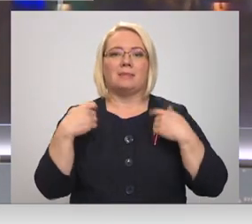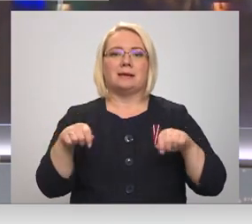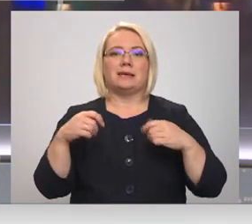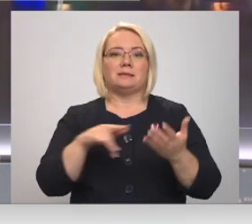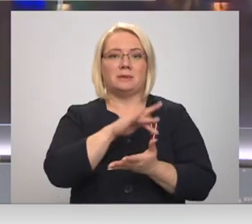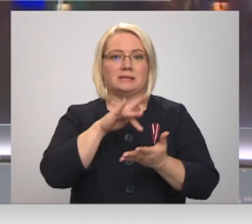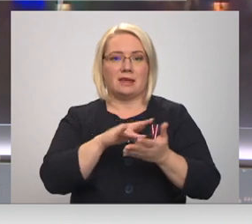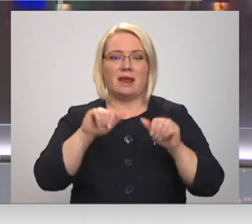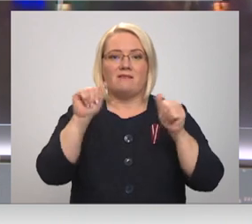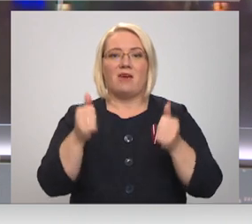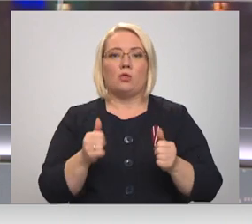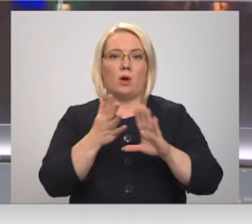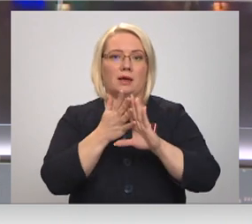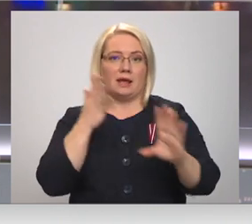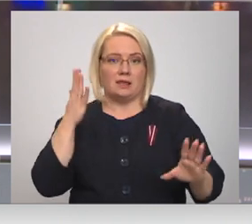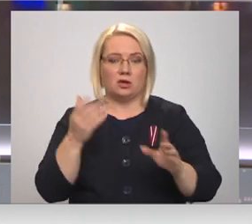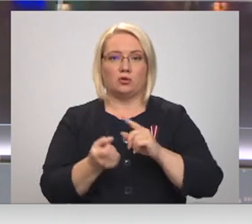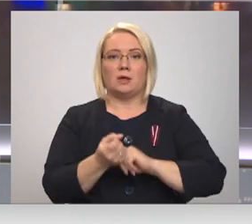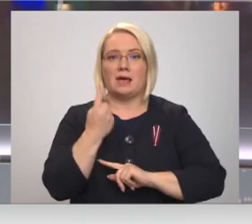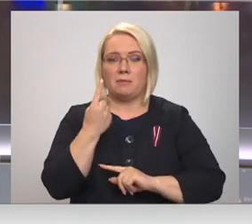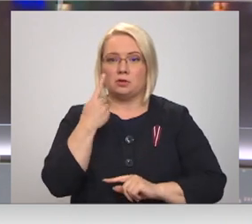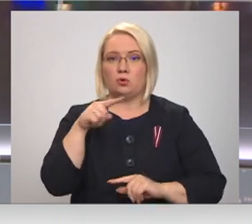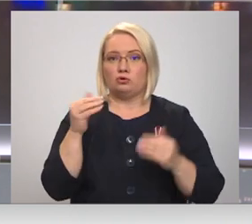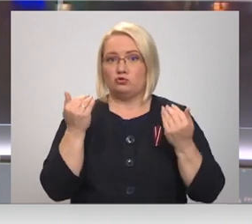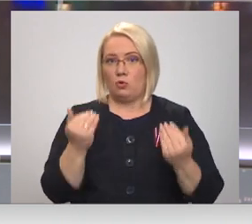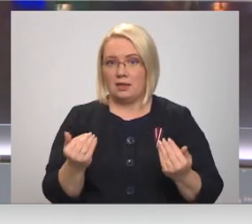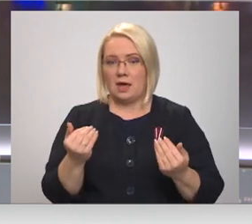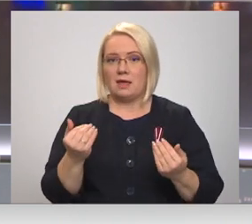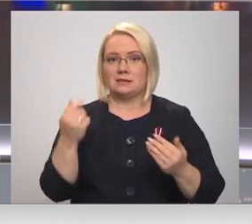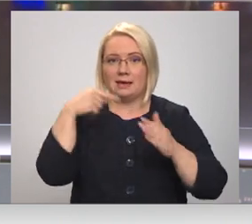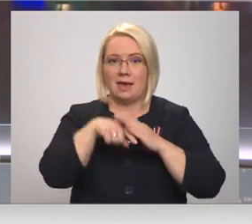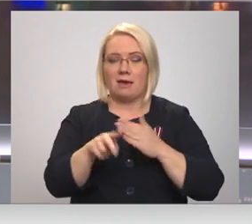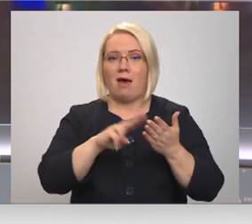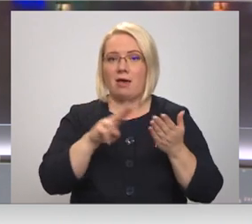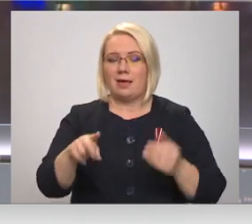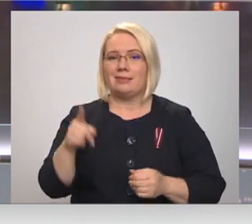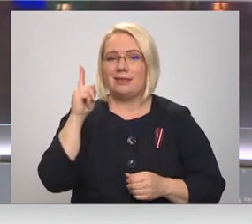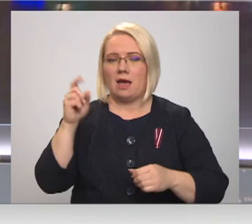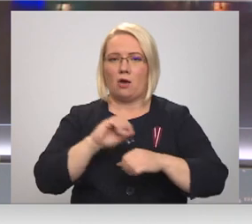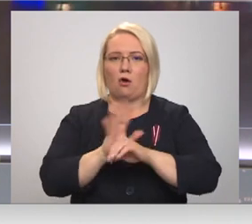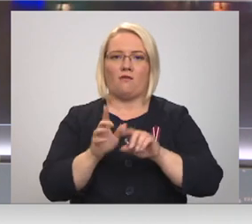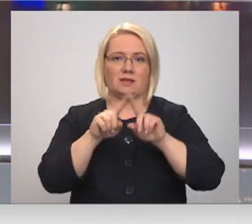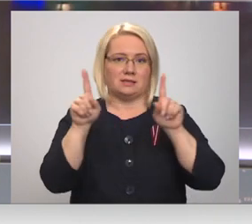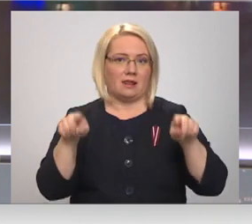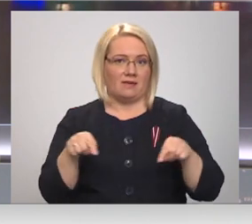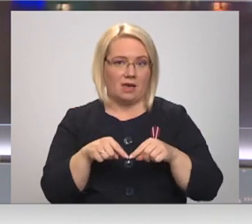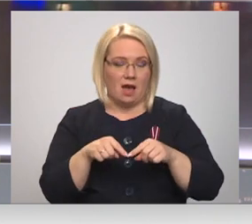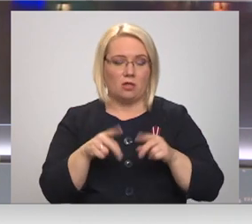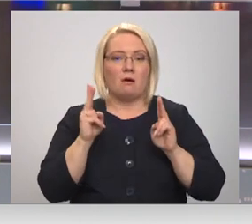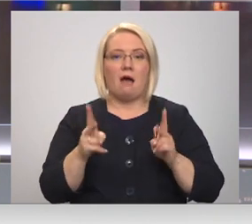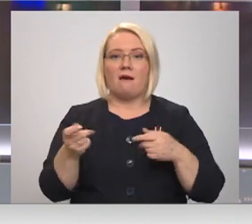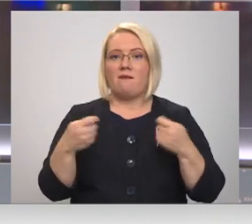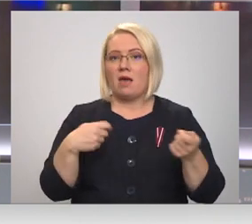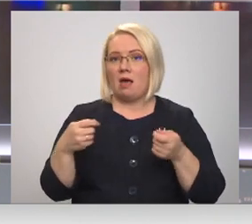centriem veidojās rindas un iemesos no šodienas tajos ieeja atļauti tikai ar Covid certifikātu. Kā veikali